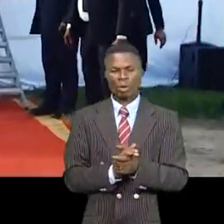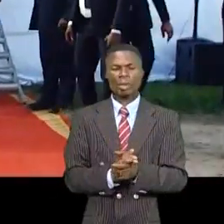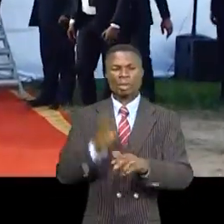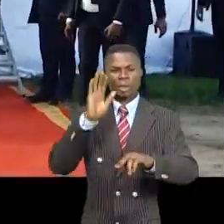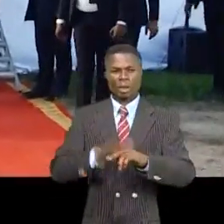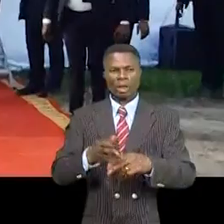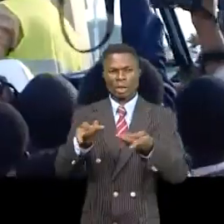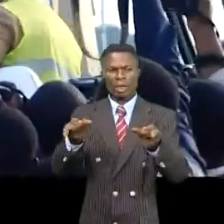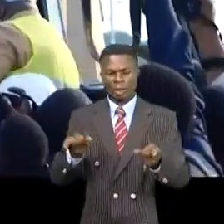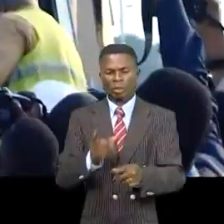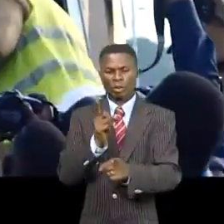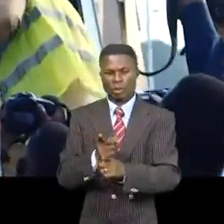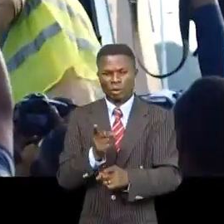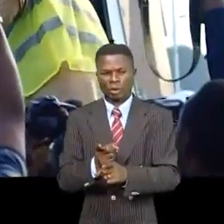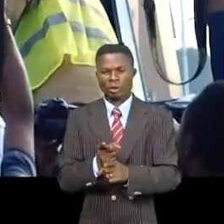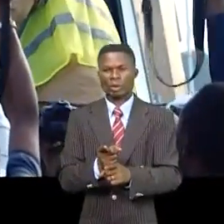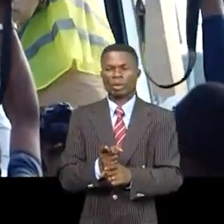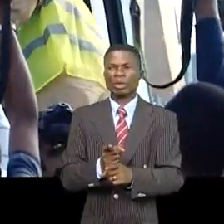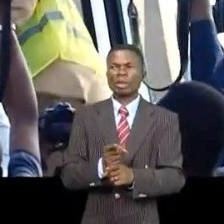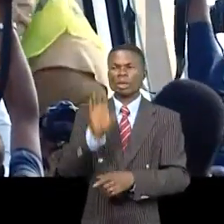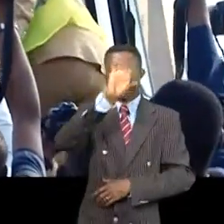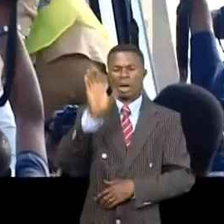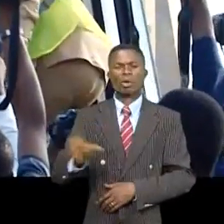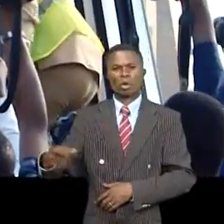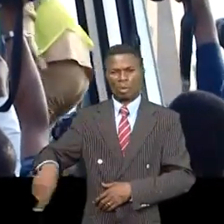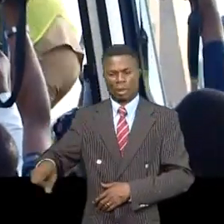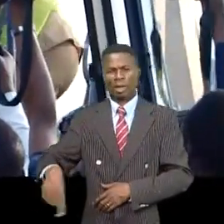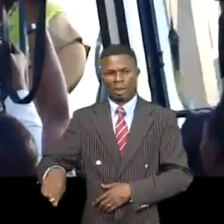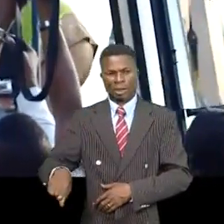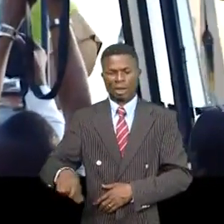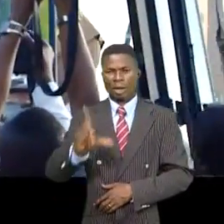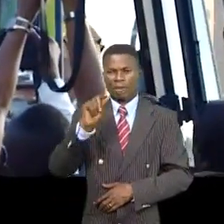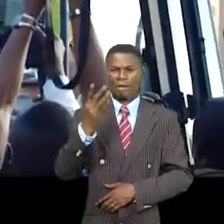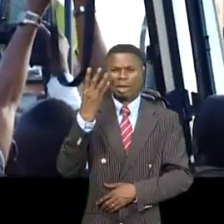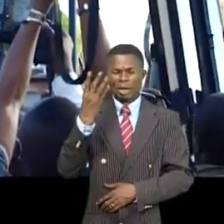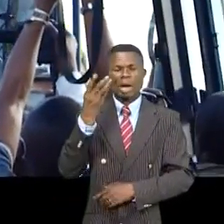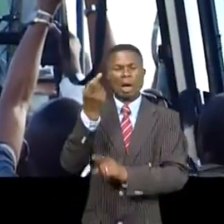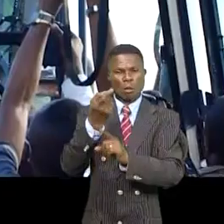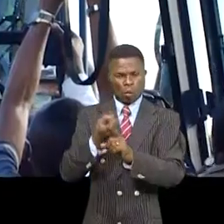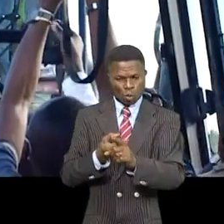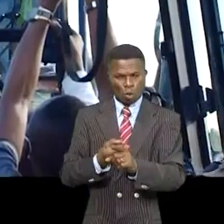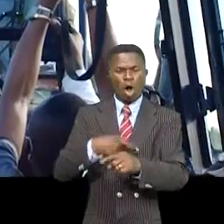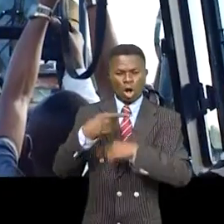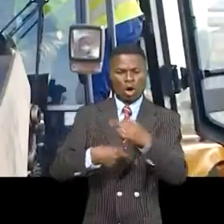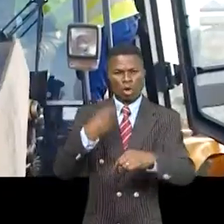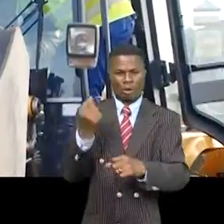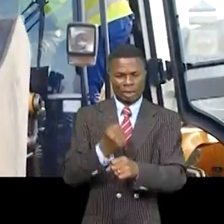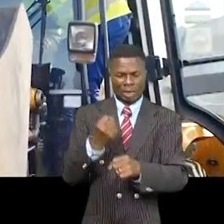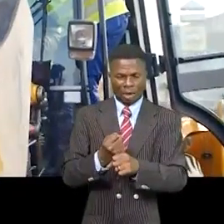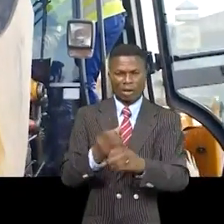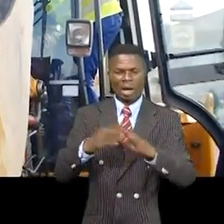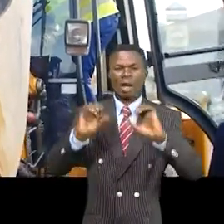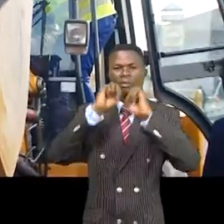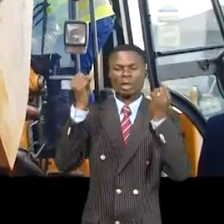l'avenue Escort-Tangalima et une partie de la commune de Lemba. En 24 mois, l'office de voirie et drainage s'est engagé à